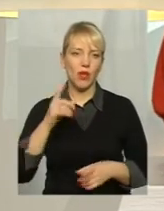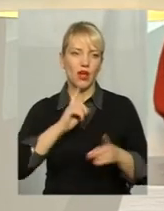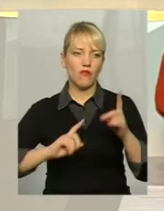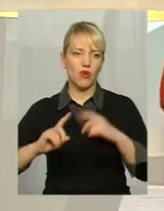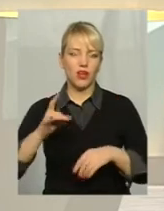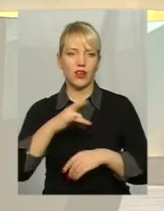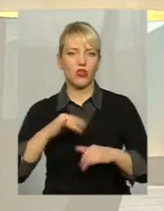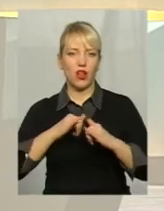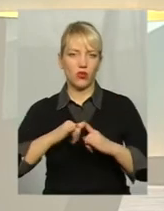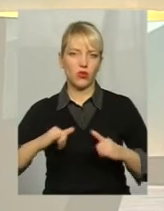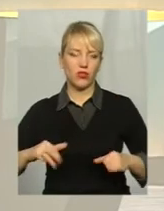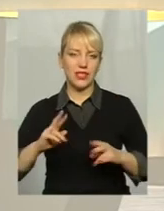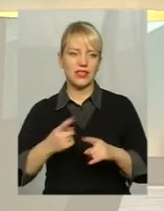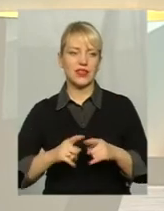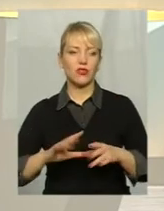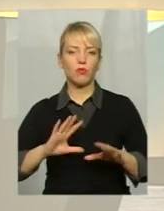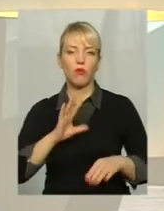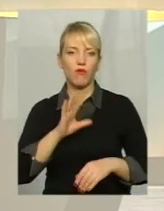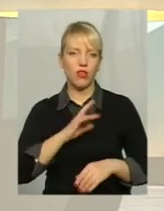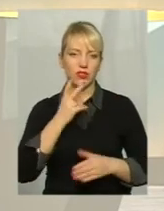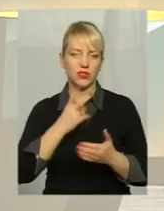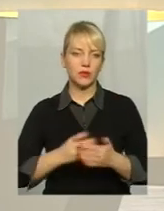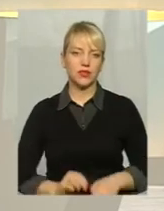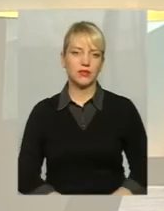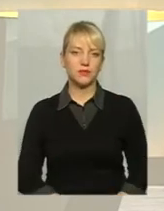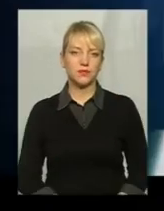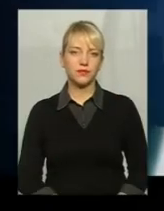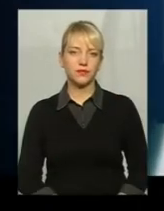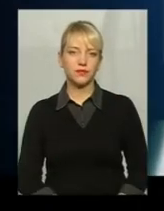регіонального розвитку Як це відбувалося, давайте побачимо, далі продовжимо